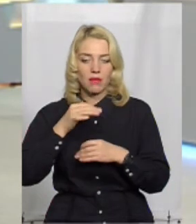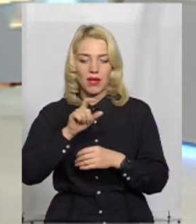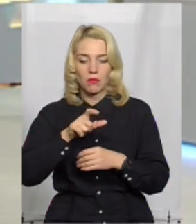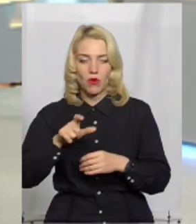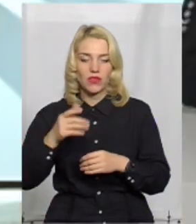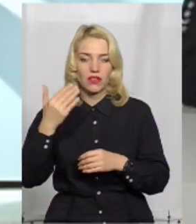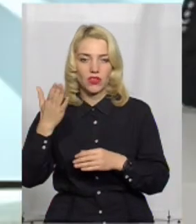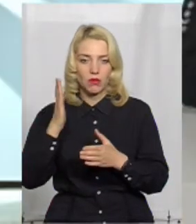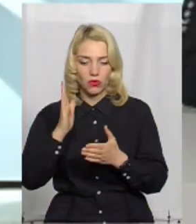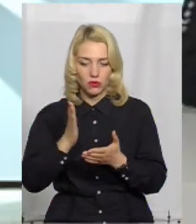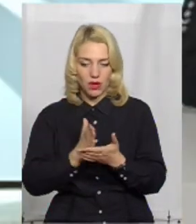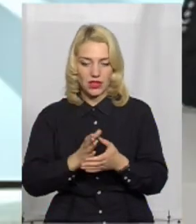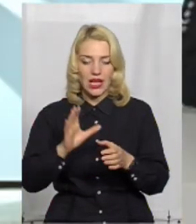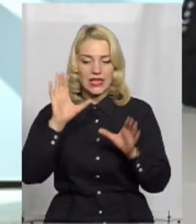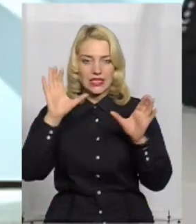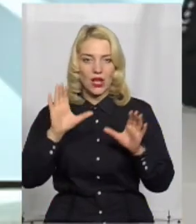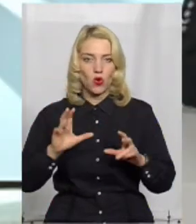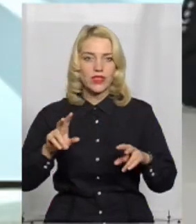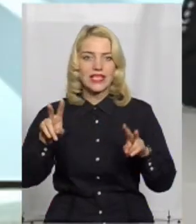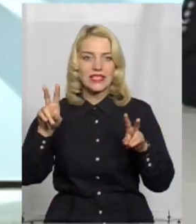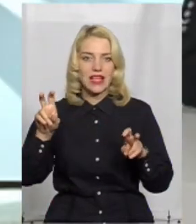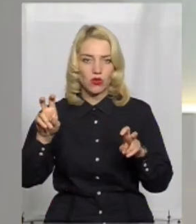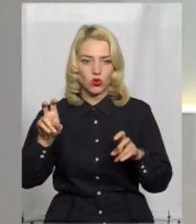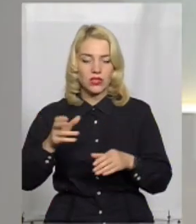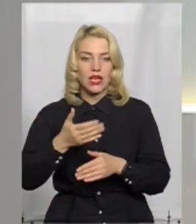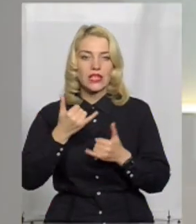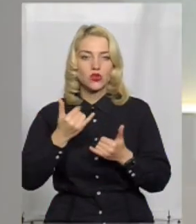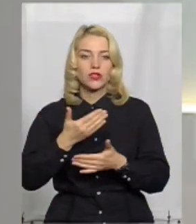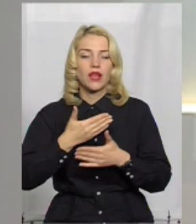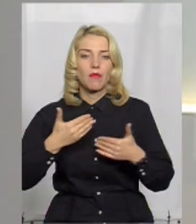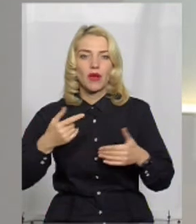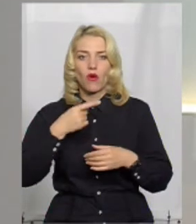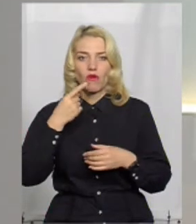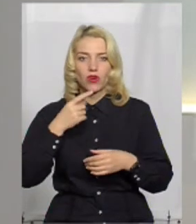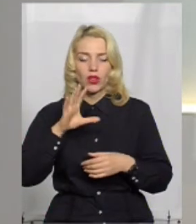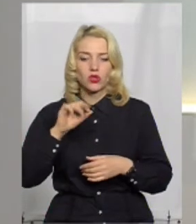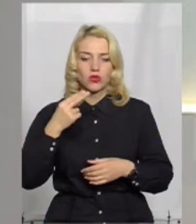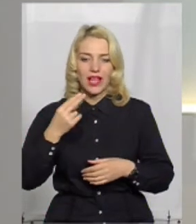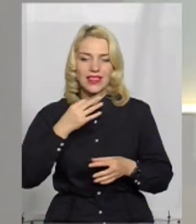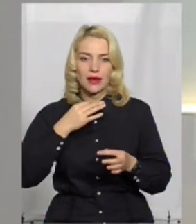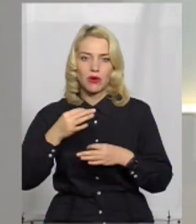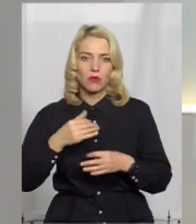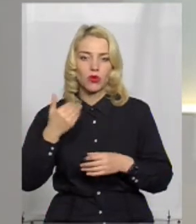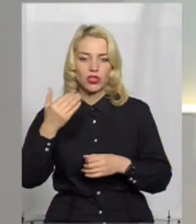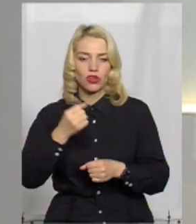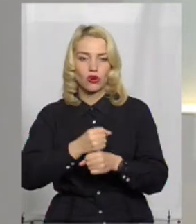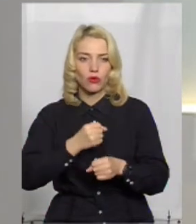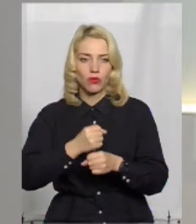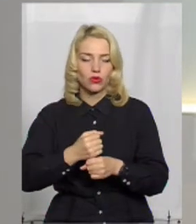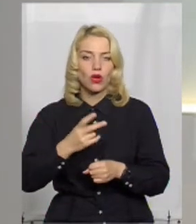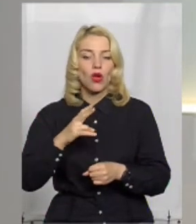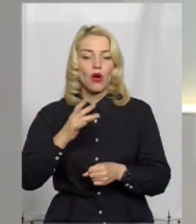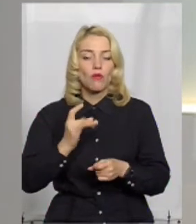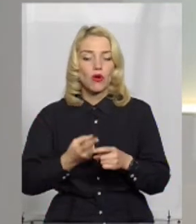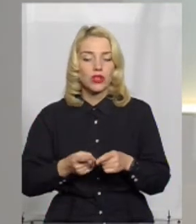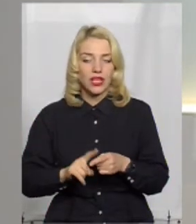матимуть законний статус. Сьогодні ми говорили про соціальних перемовників, про їх роботу, про